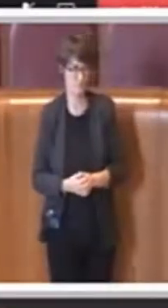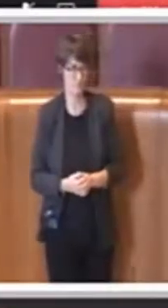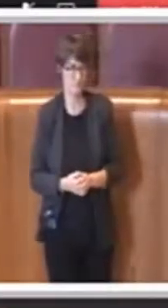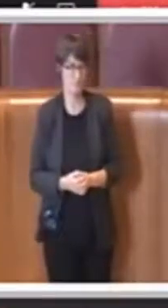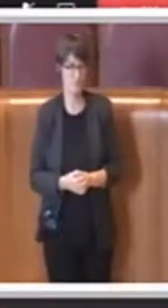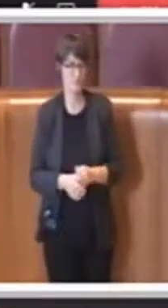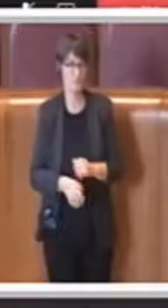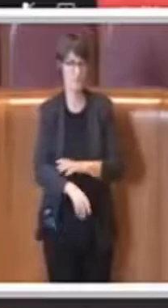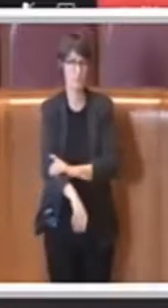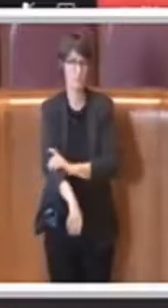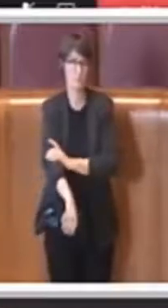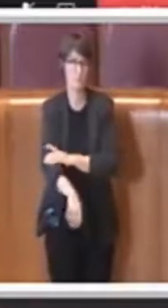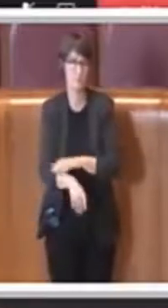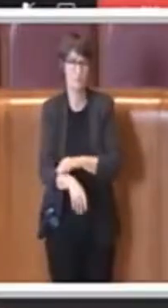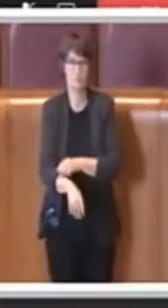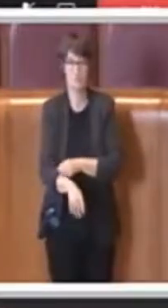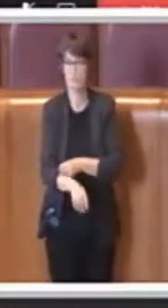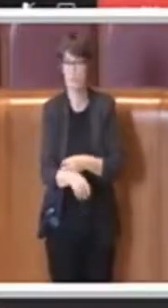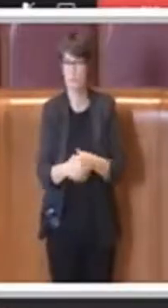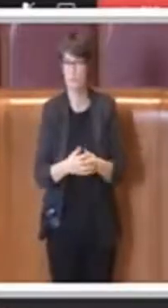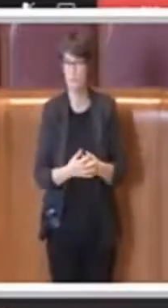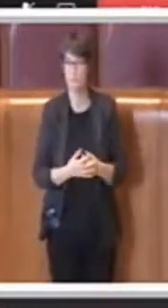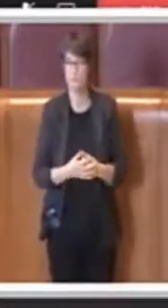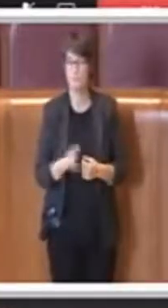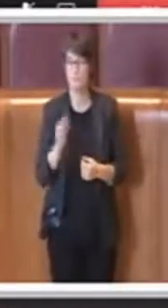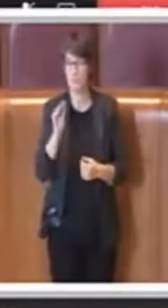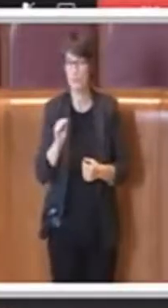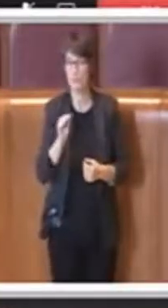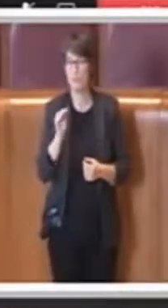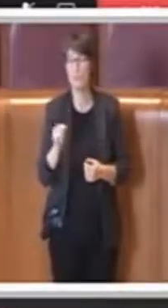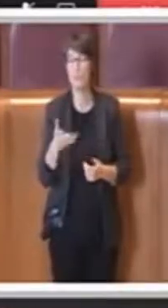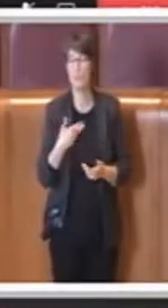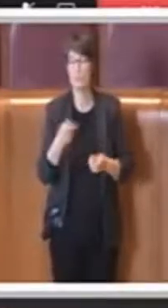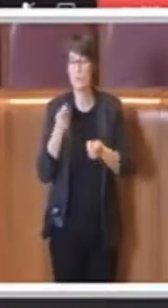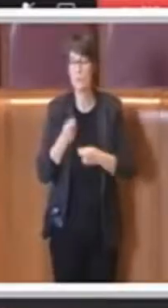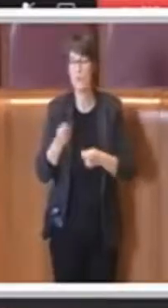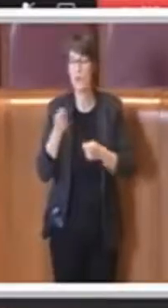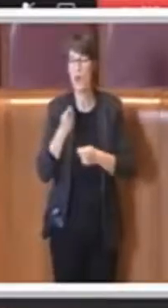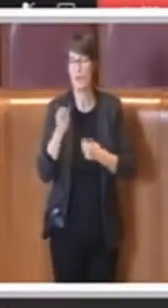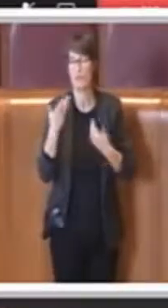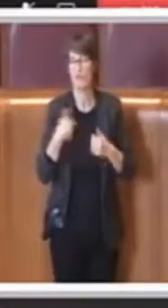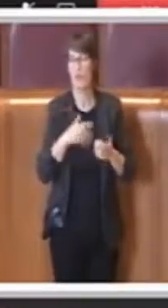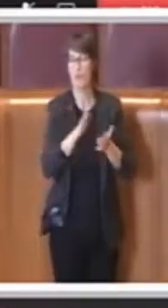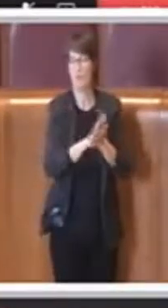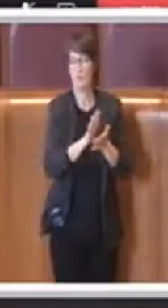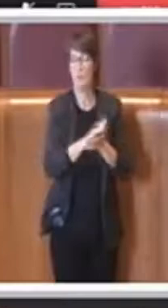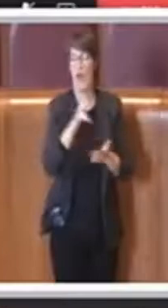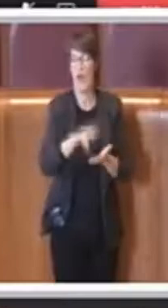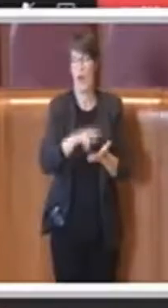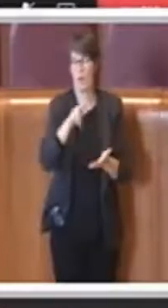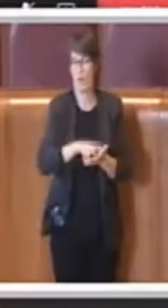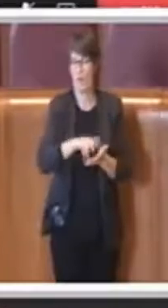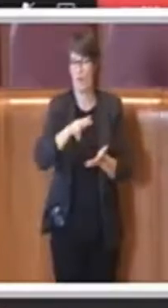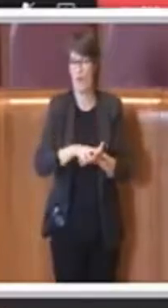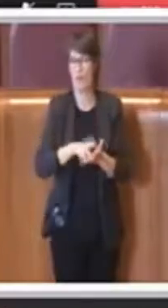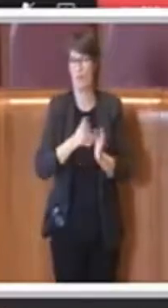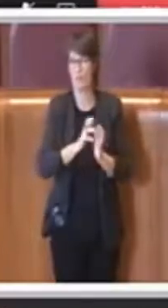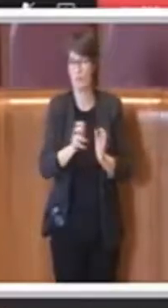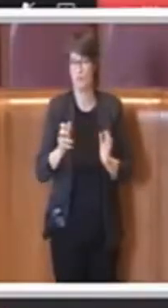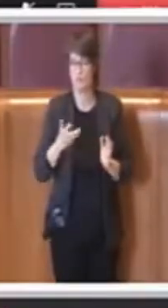tutta una serie di atti che sono stati approvati quindi credo che in realtà